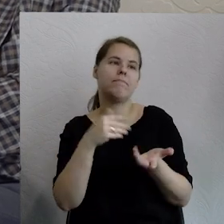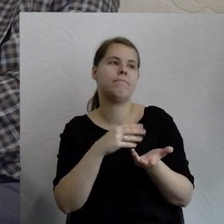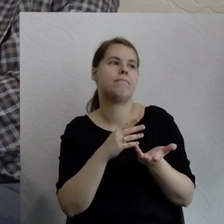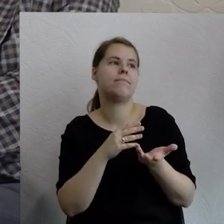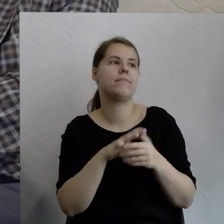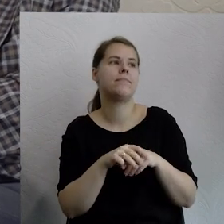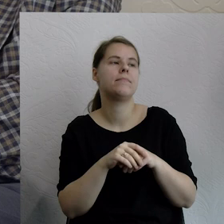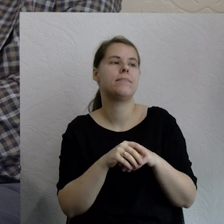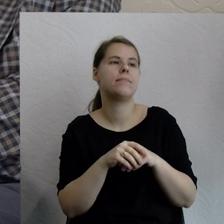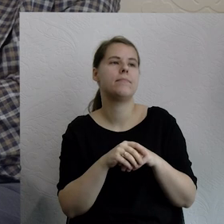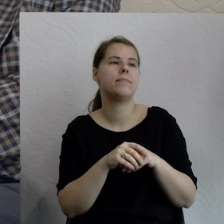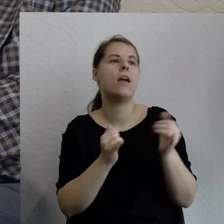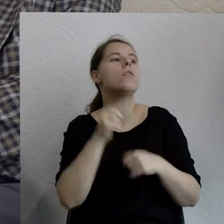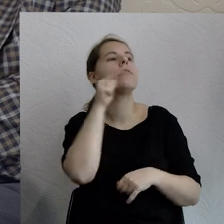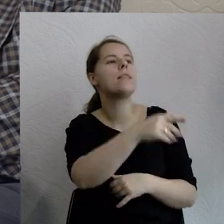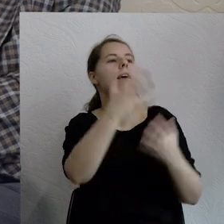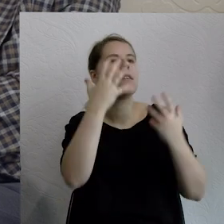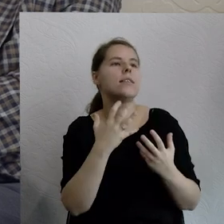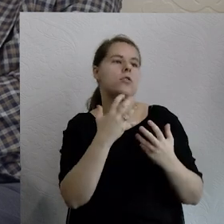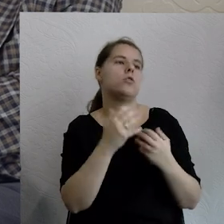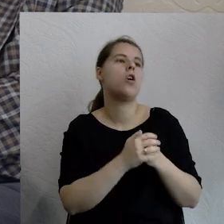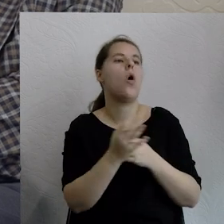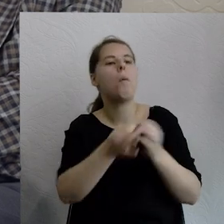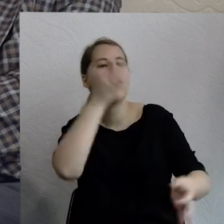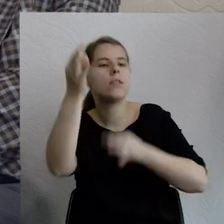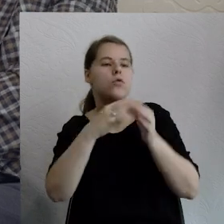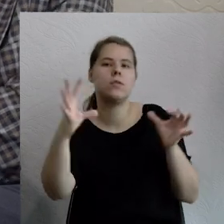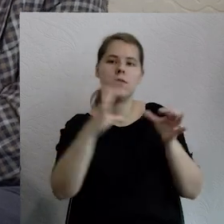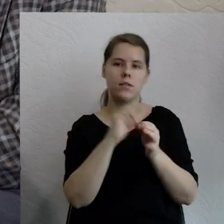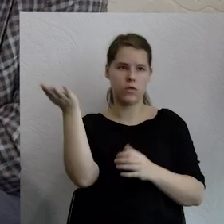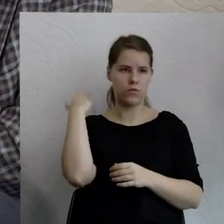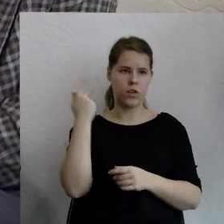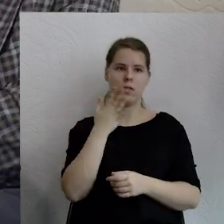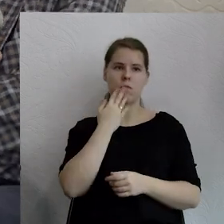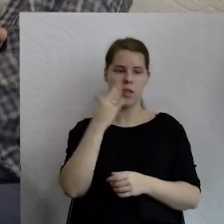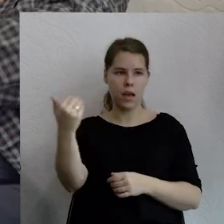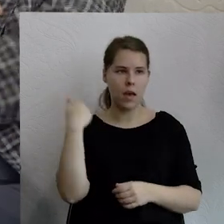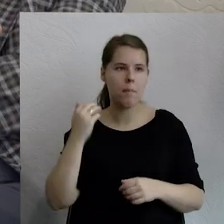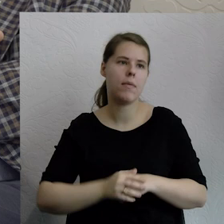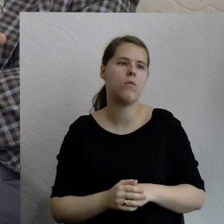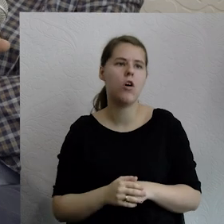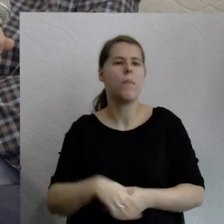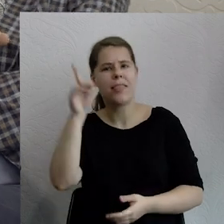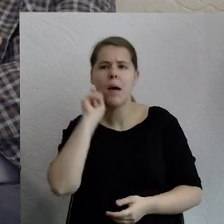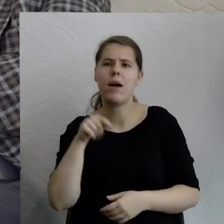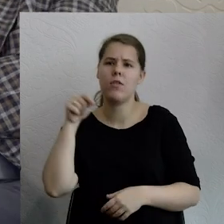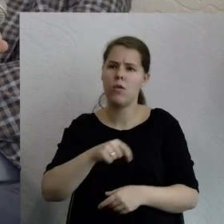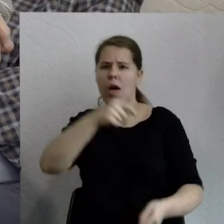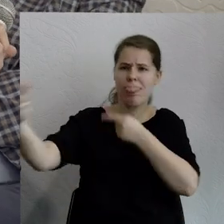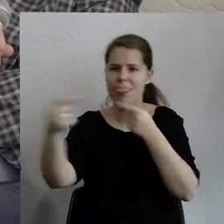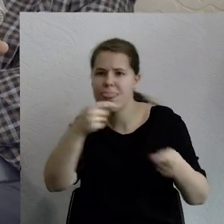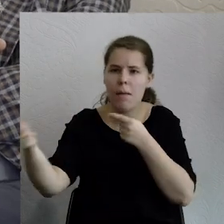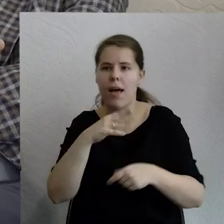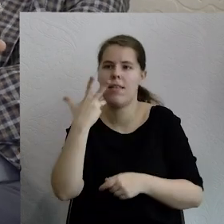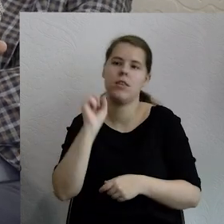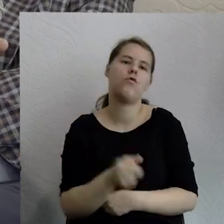tego, co zostało powiedziane, to też chętnie przyjmiemy, żeby był tam taki nuta debaty, a nie tylko osoby,